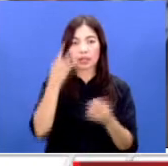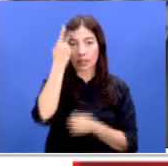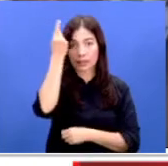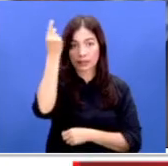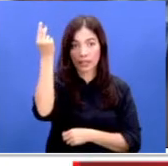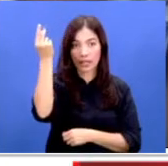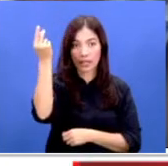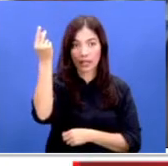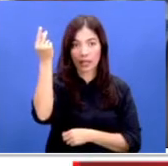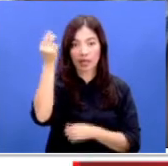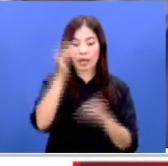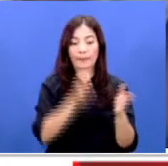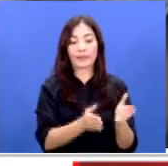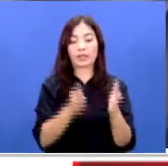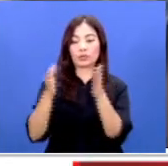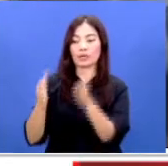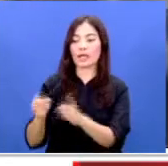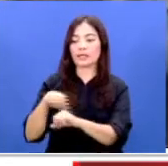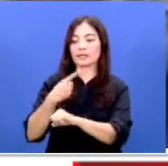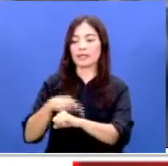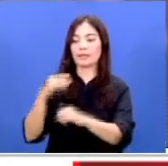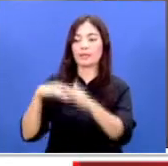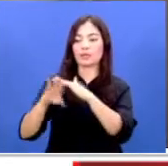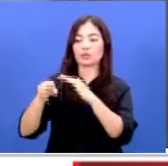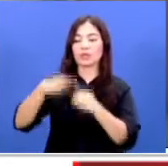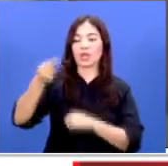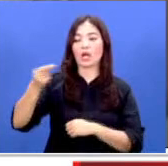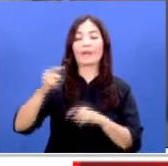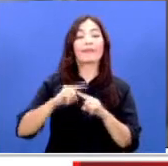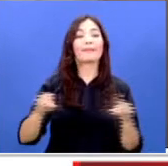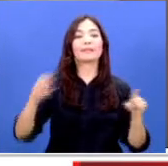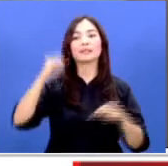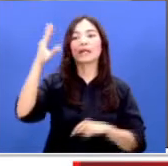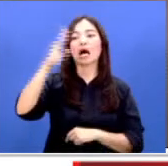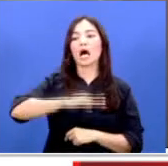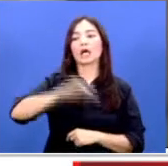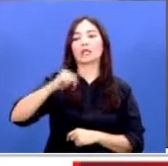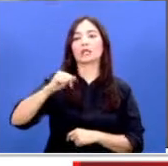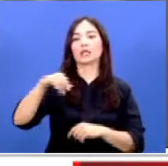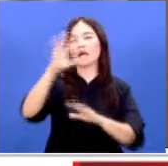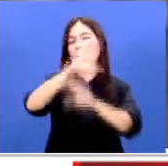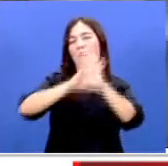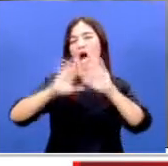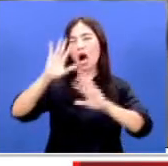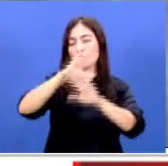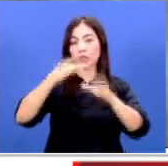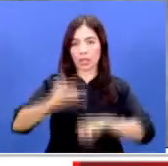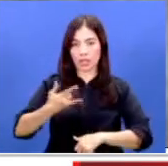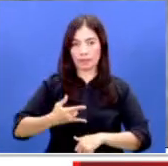yaitu penundaan jam masuk sekolah namun karena hingga siang hari kabut juga tidak hilang